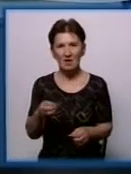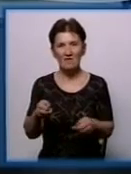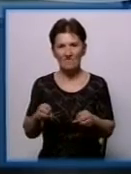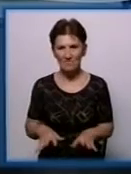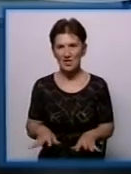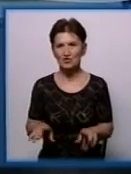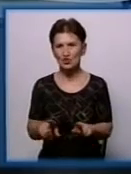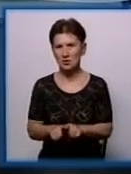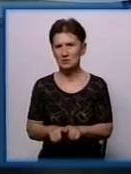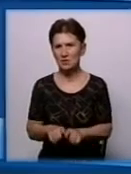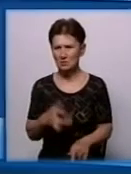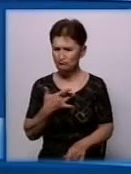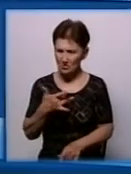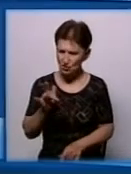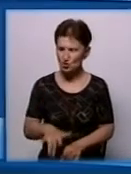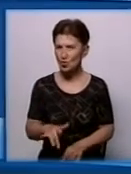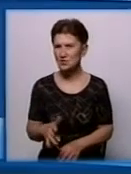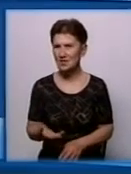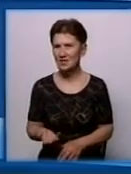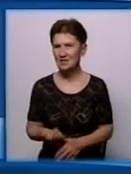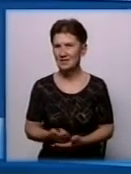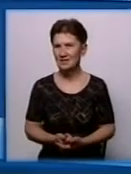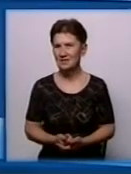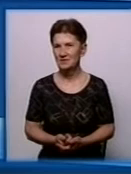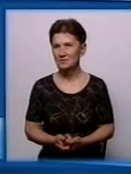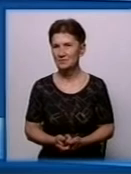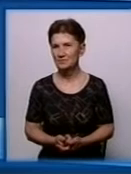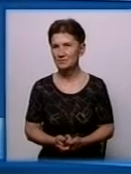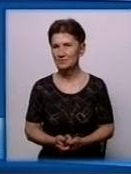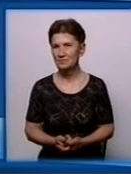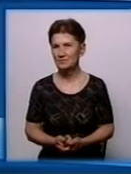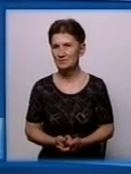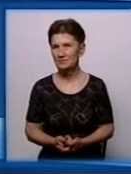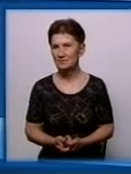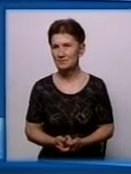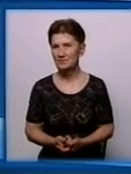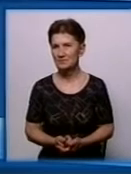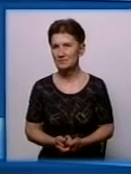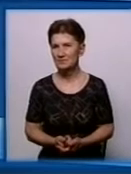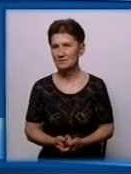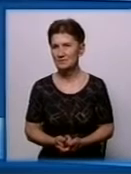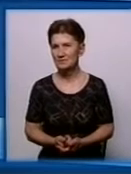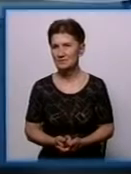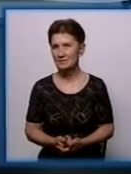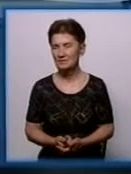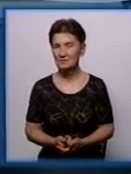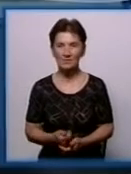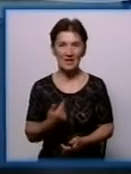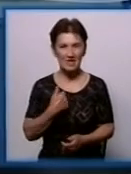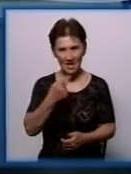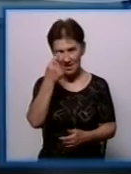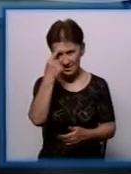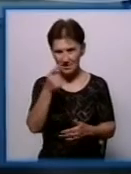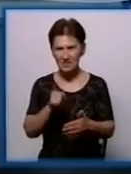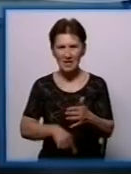жорстко, не сказати, жорстоко висати криміс? Я, до речі, не впевнений, що це